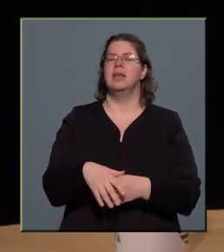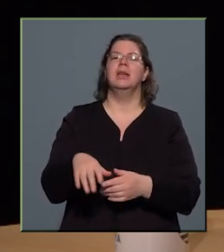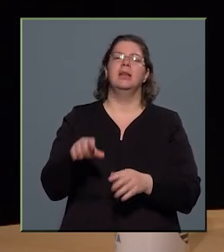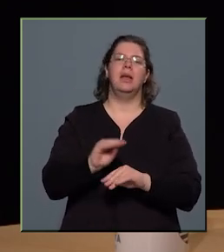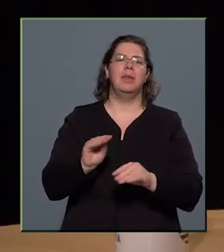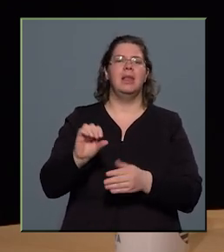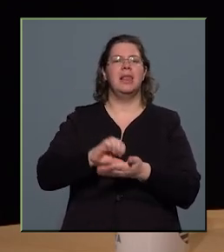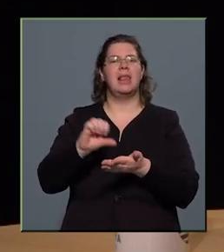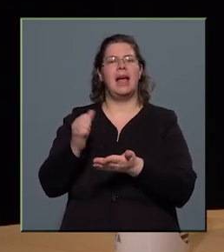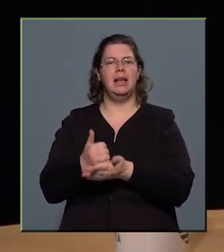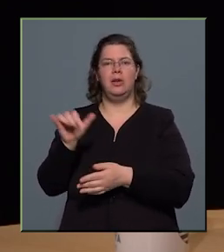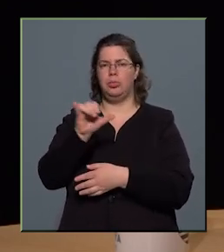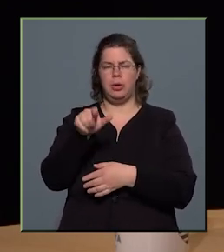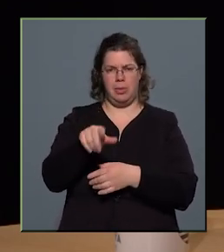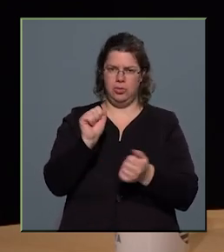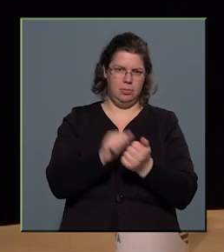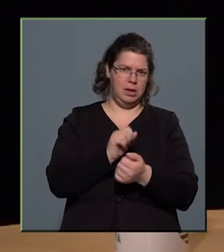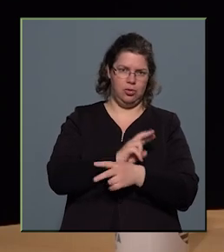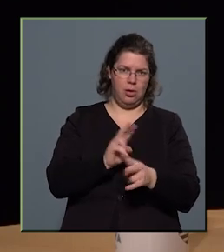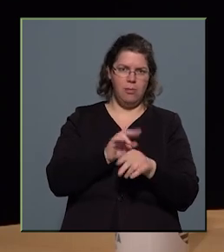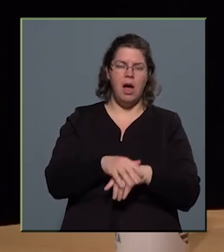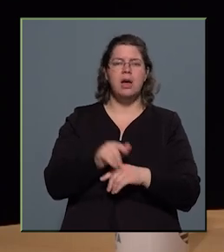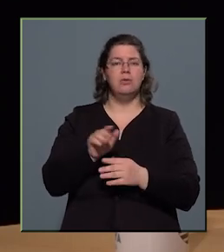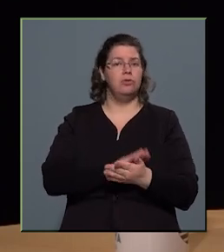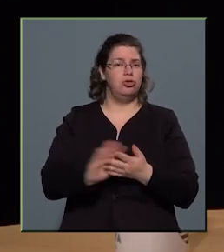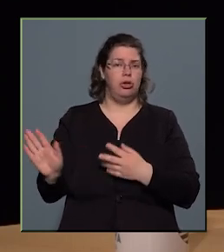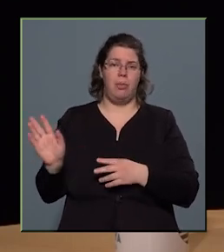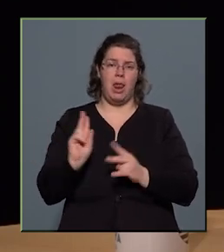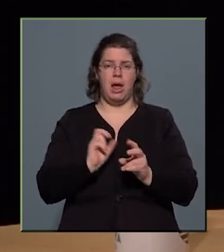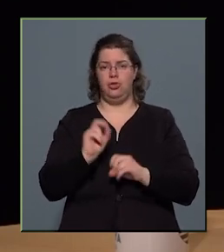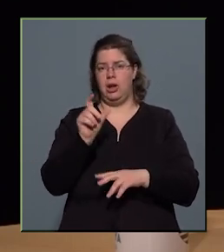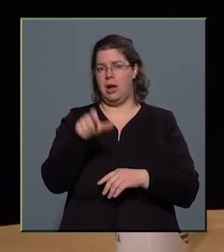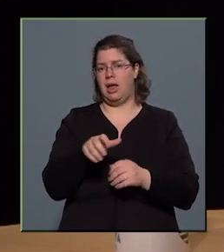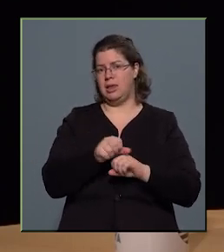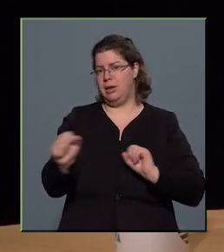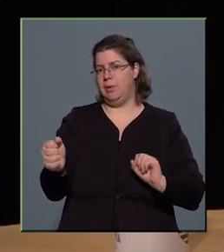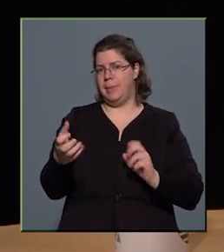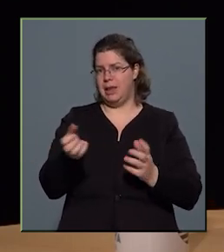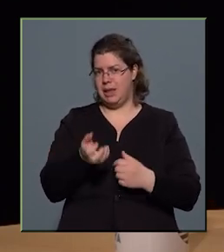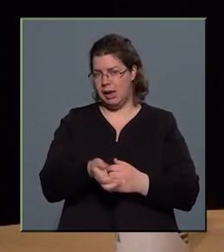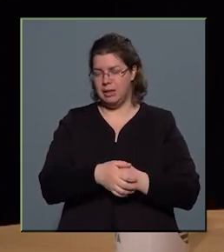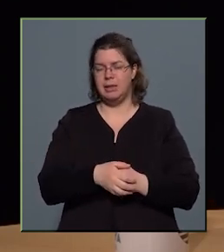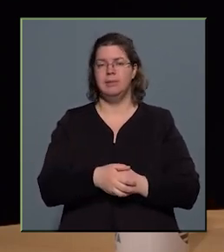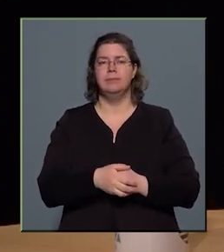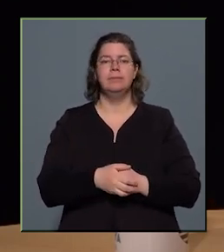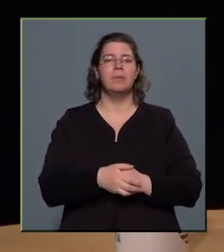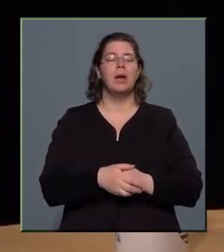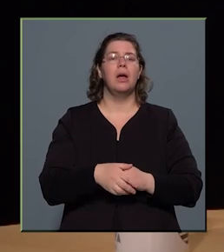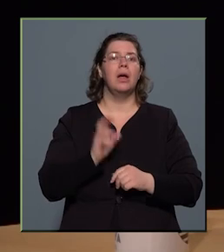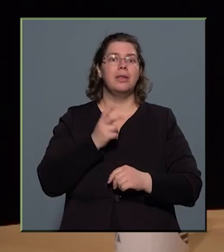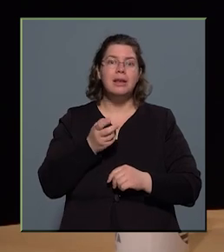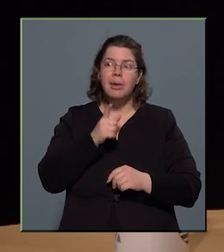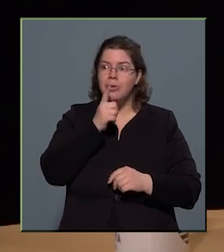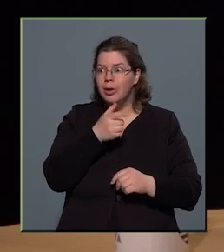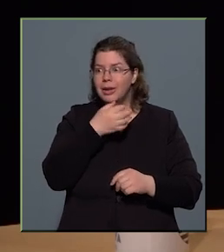biztosan van, tehát itt simán lehet egy csillagászdiplomát szerezni. Azt hittem, hogy azt